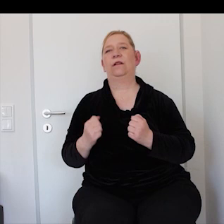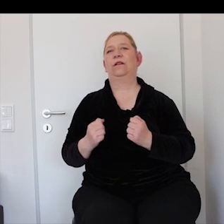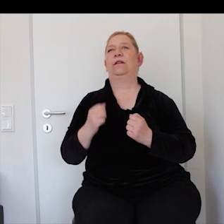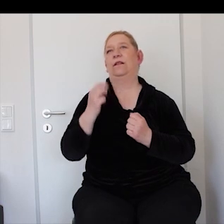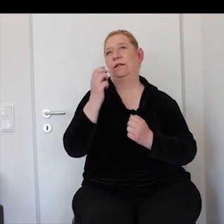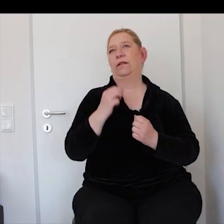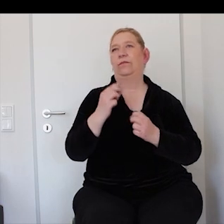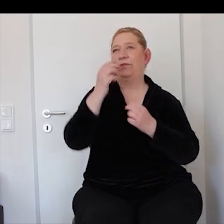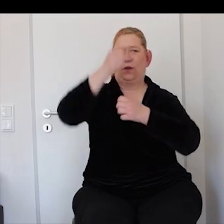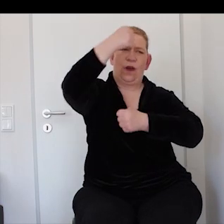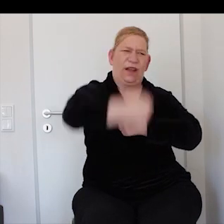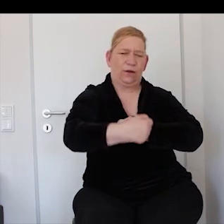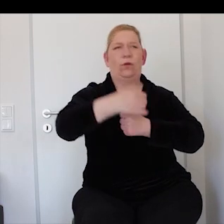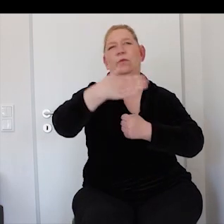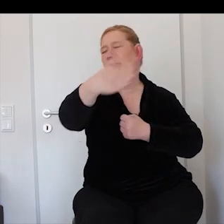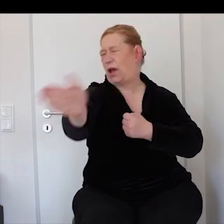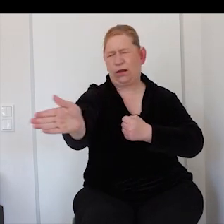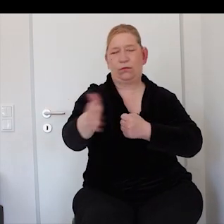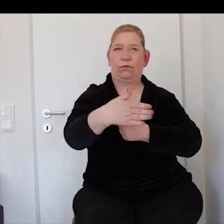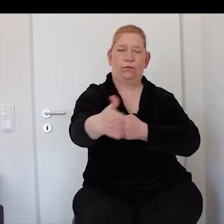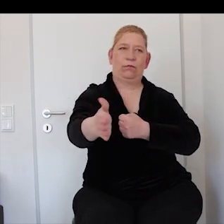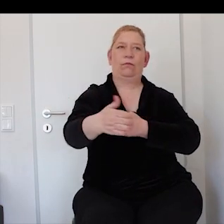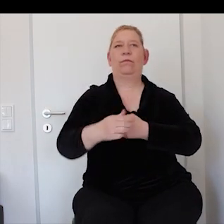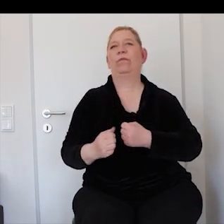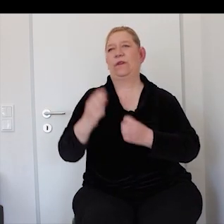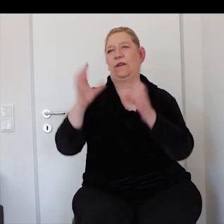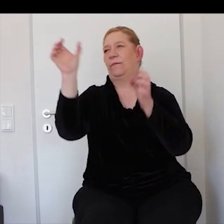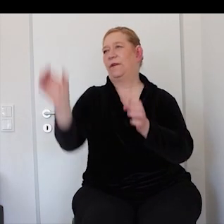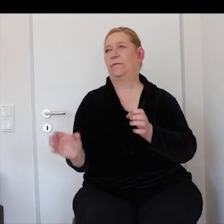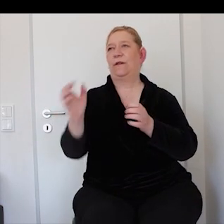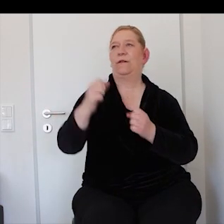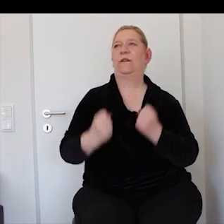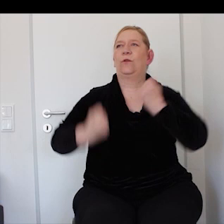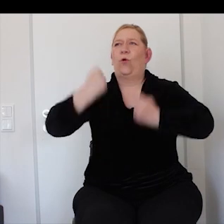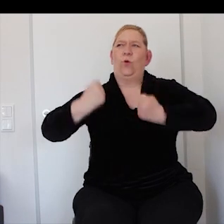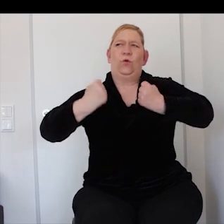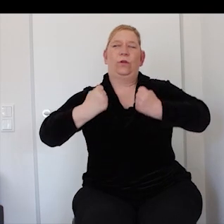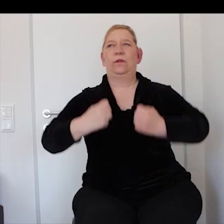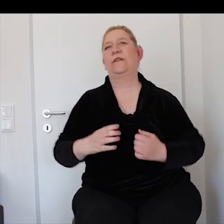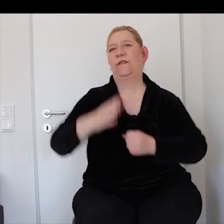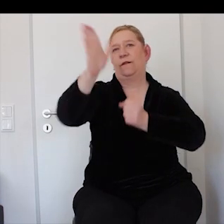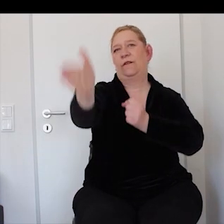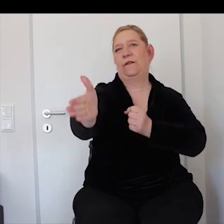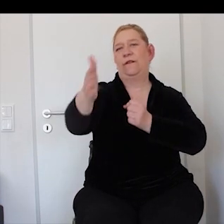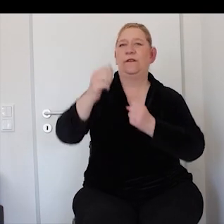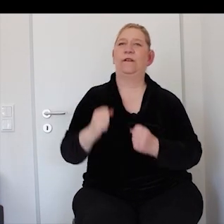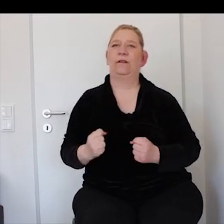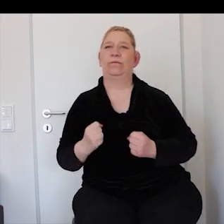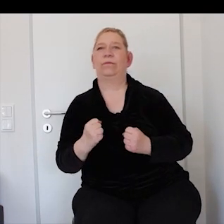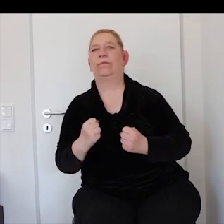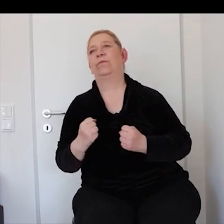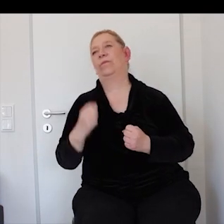entfernen All die Grenzen und Separation Der Mensch braucht Feuer, der Mensch braucht Aktion